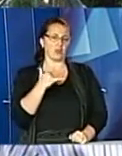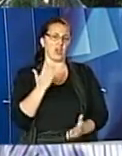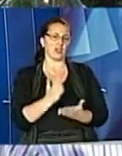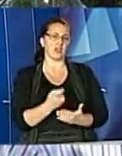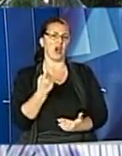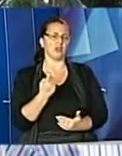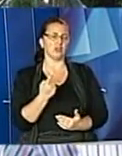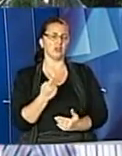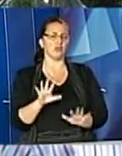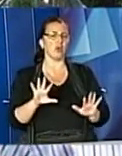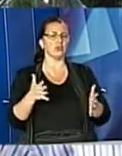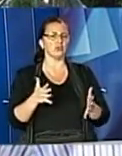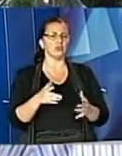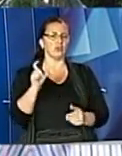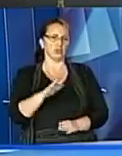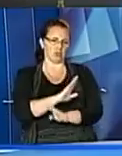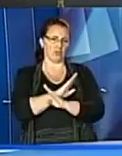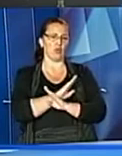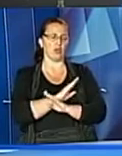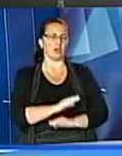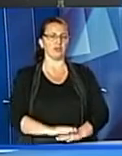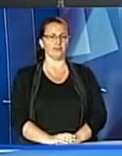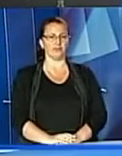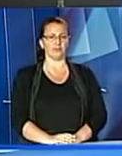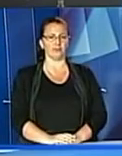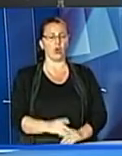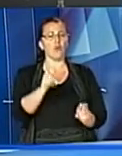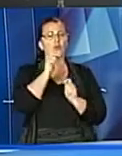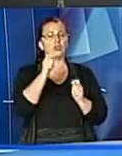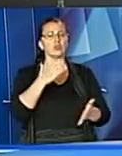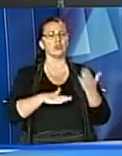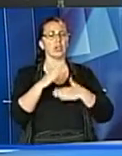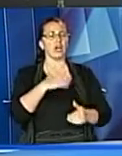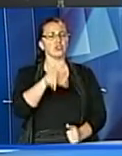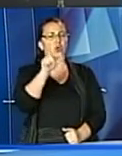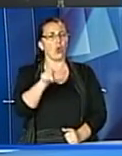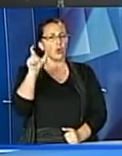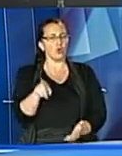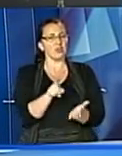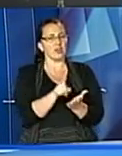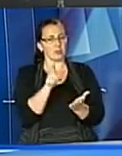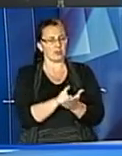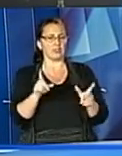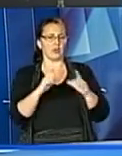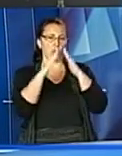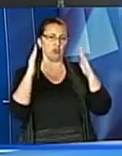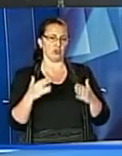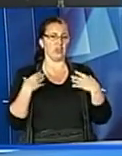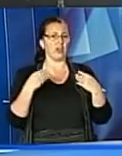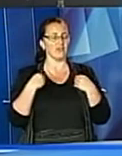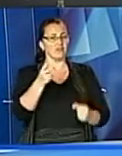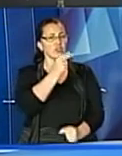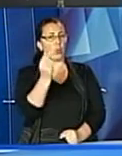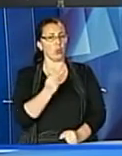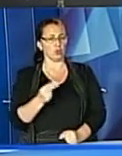випадок в одному з районів Львівської області. Подаруйте радість людям із геріатричного пансіонату. Львівських